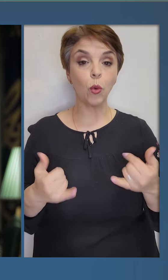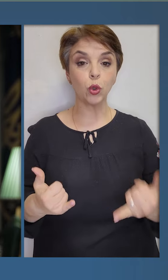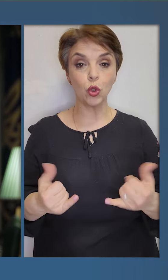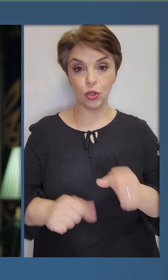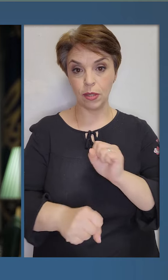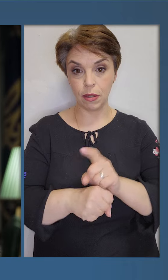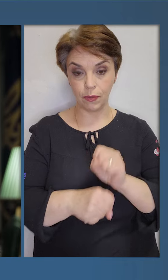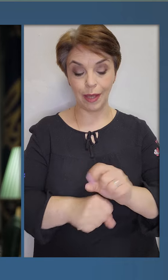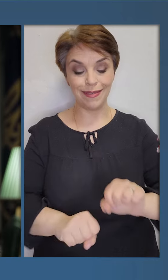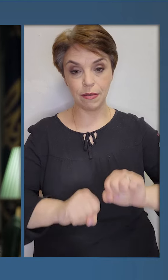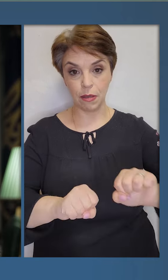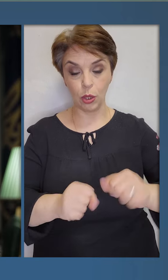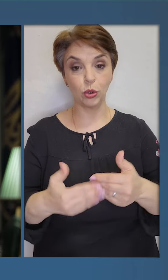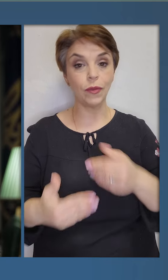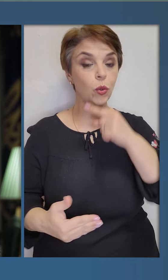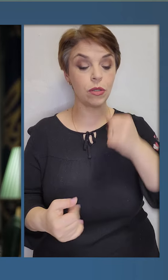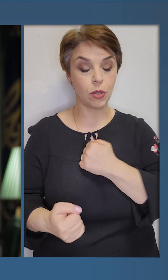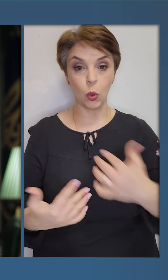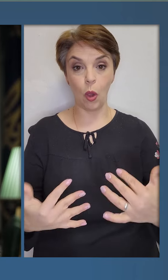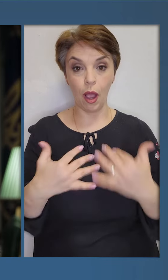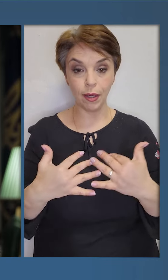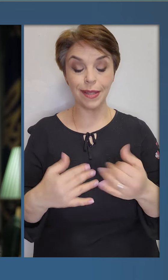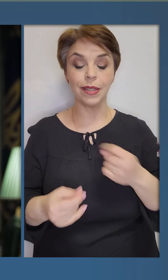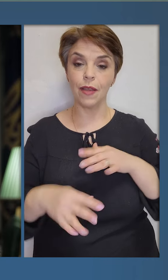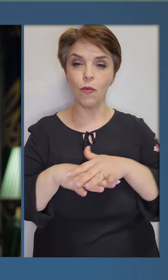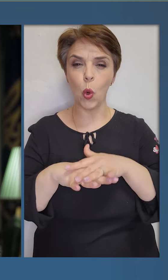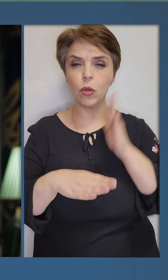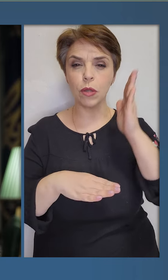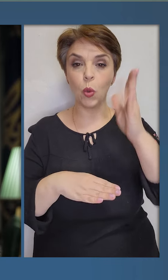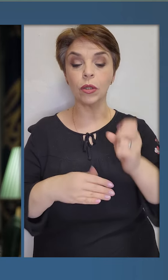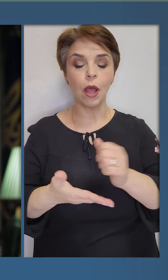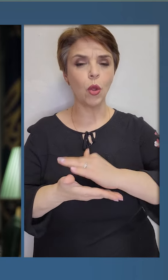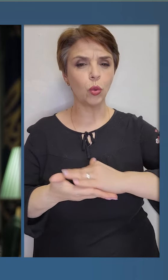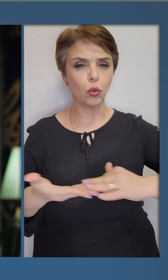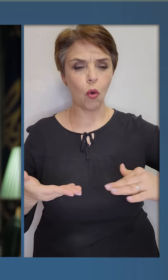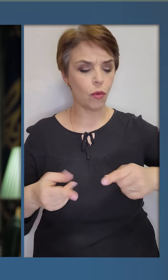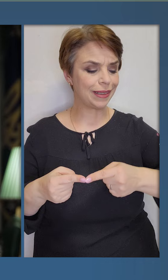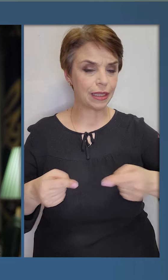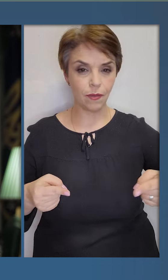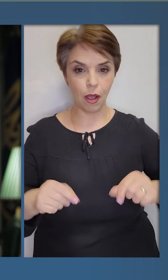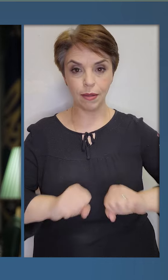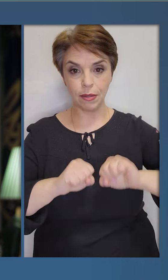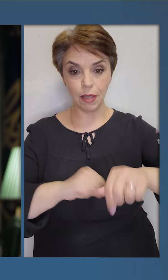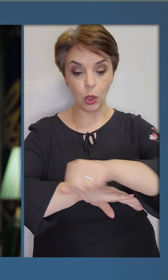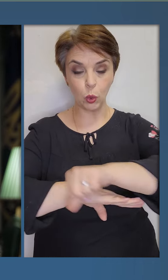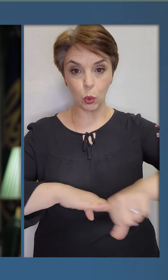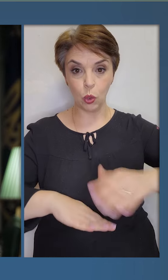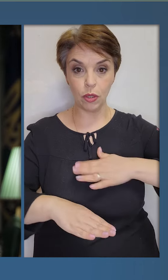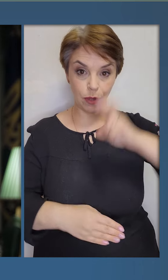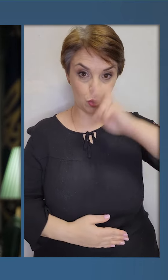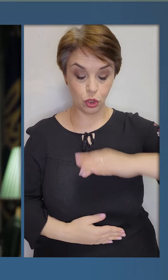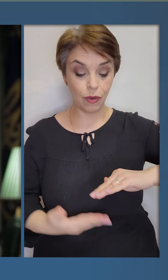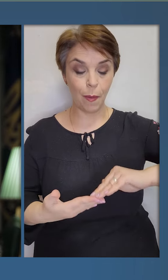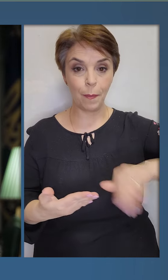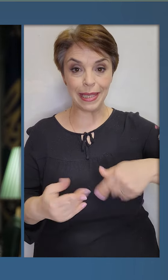поточні завдання захисту від російської агресії і в розрахунку на довготривалий захист кордонів нашої